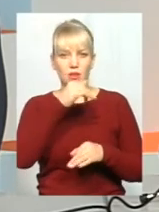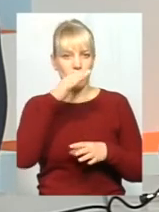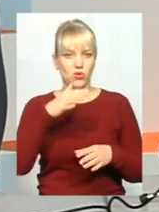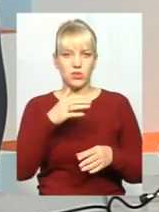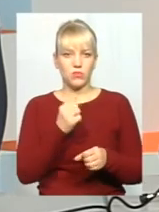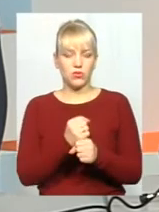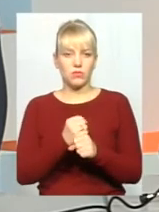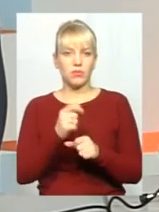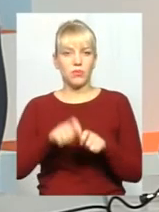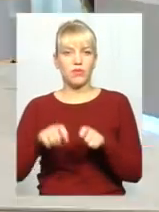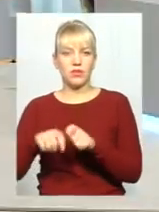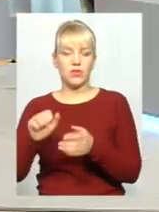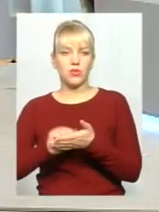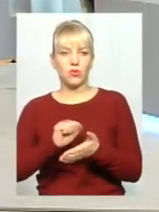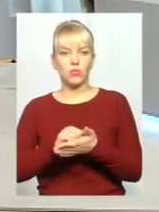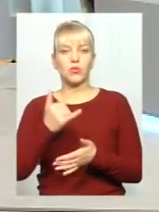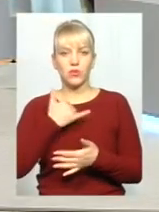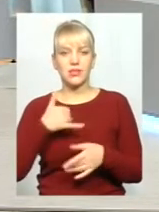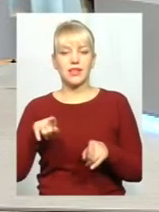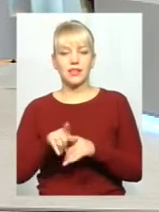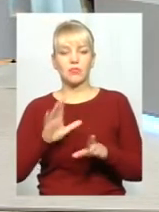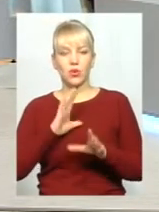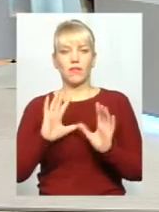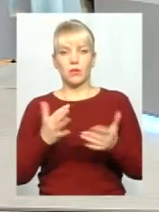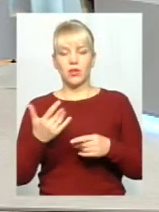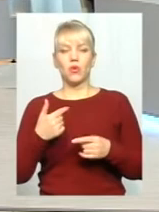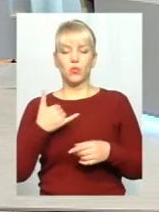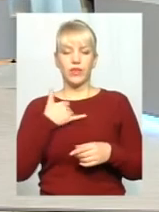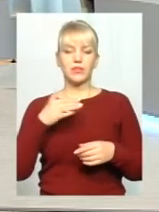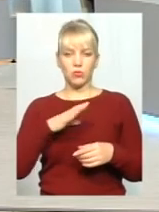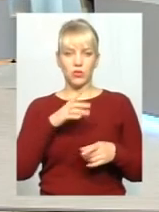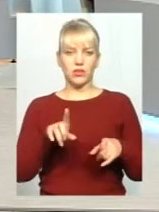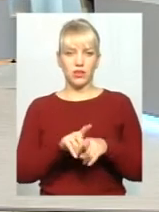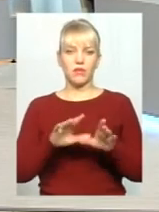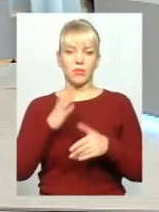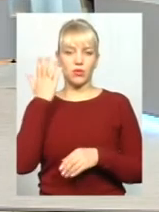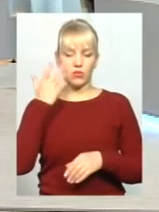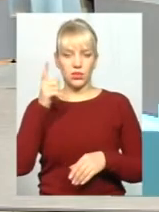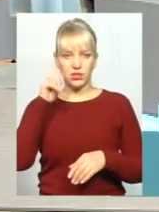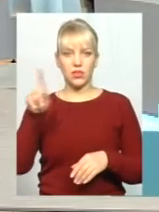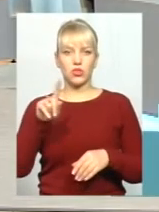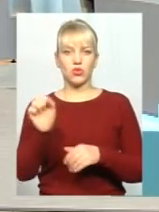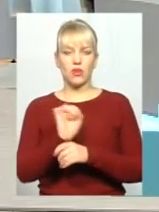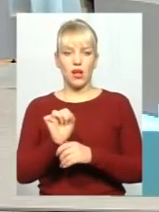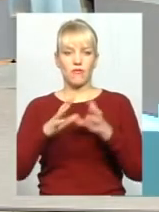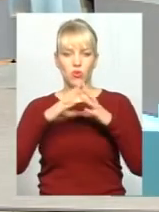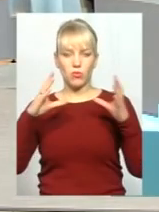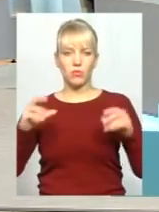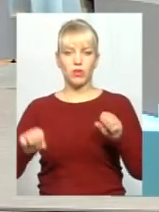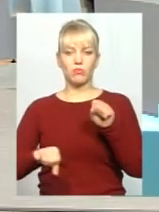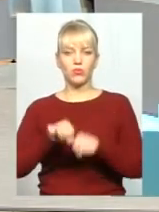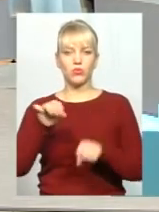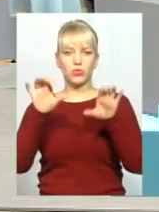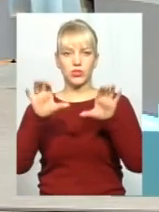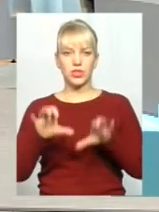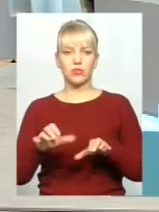були такі випадки? В нас були випадки, коли за допомогою митниці ми знали, що автомобіль порушує чинне законодавство, і ми такий